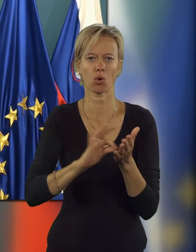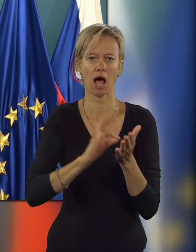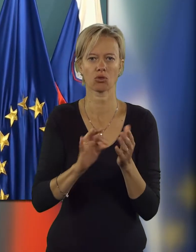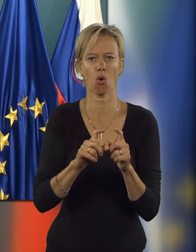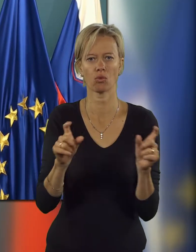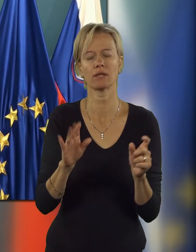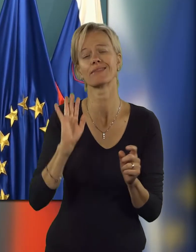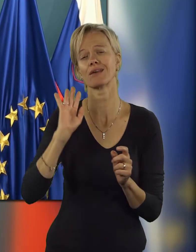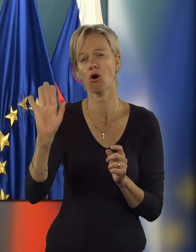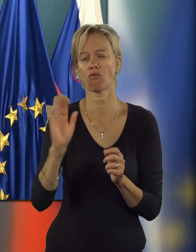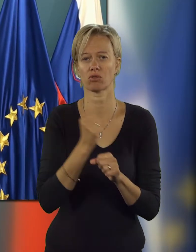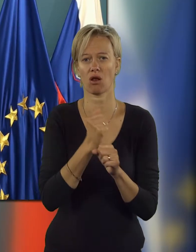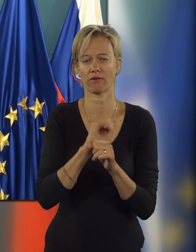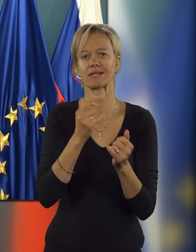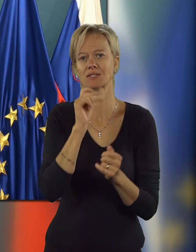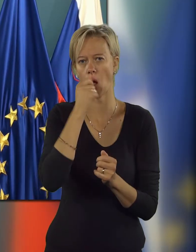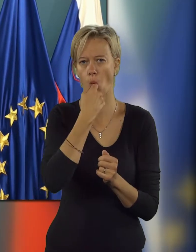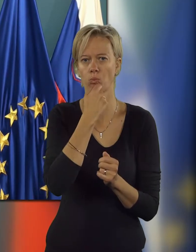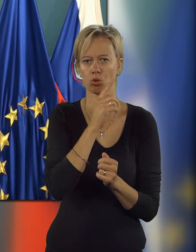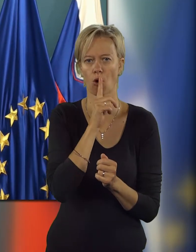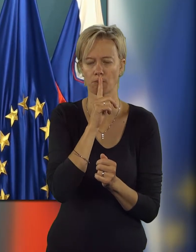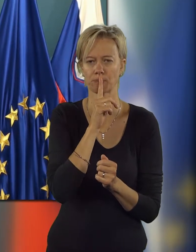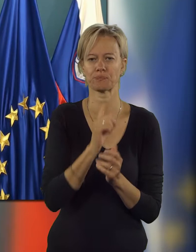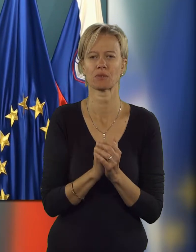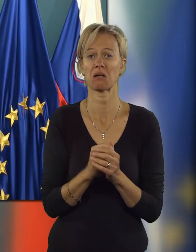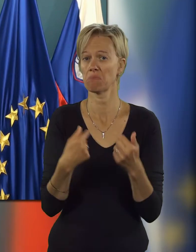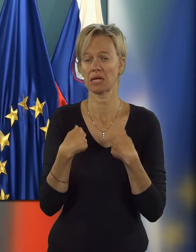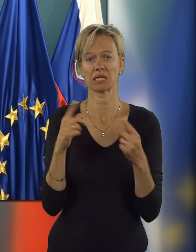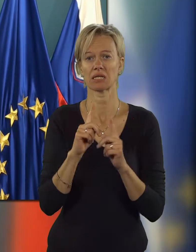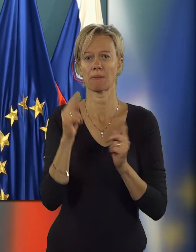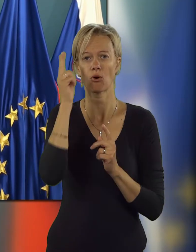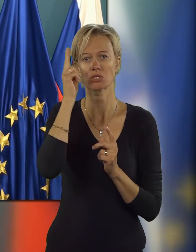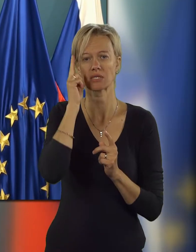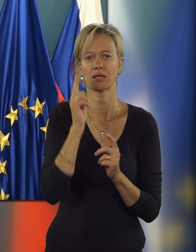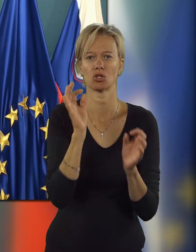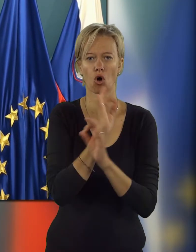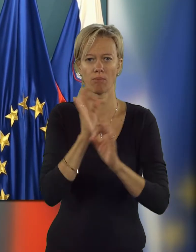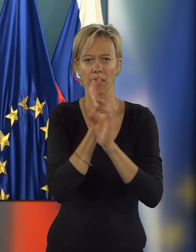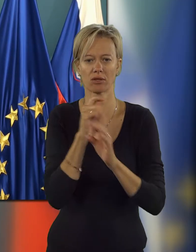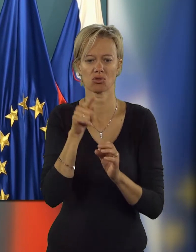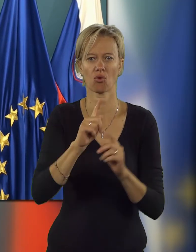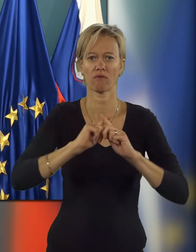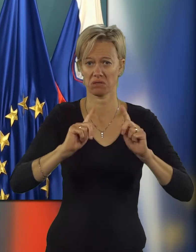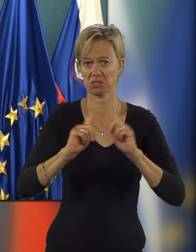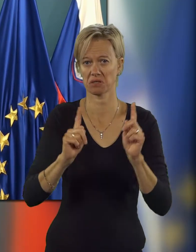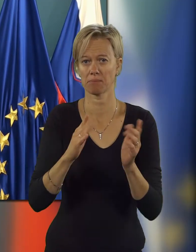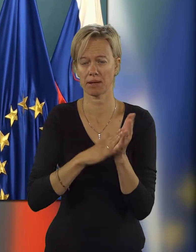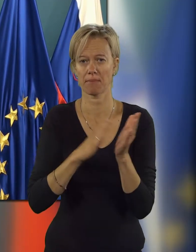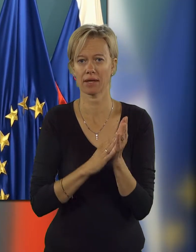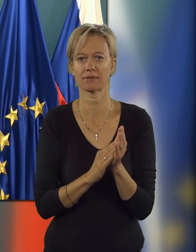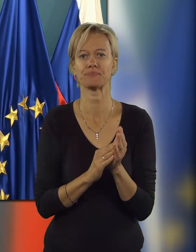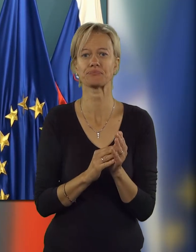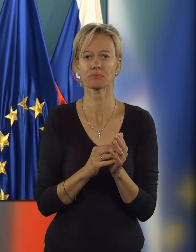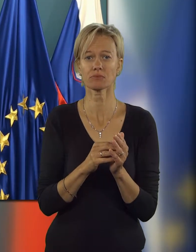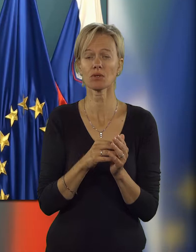je njegovo delovanje zaupno. Tako da mi ni poznan noben tovrsten primer.